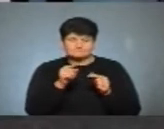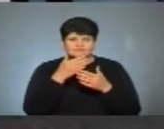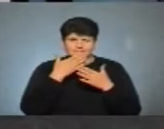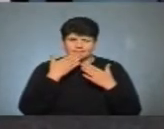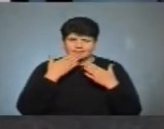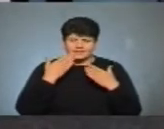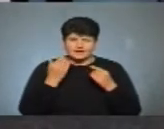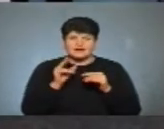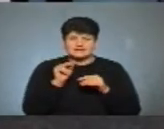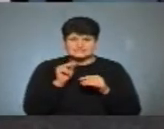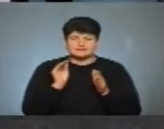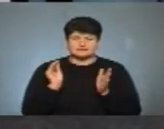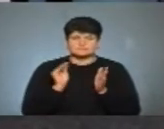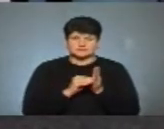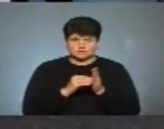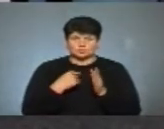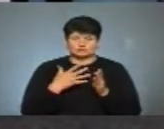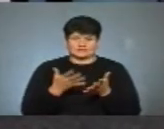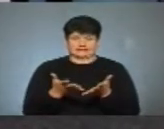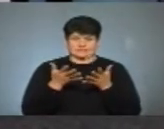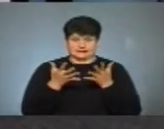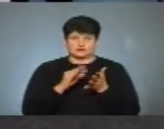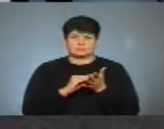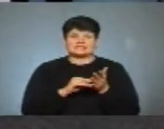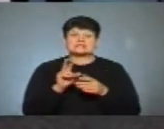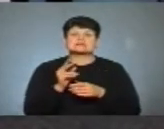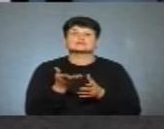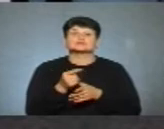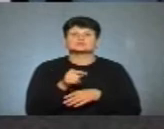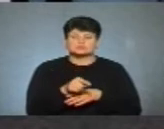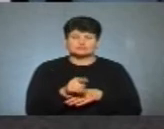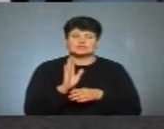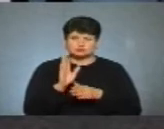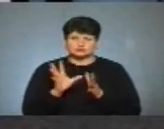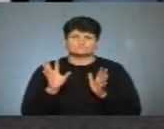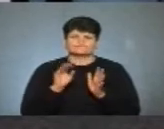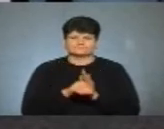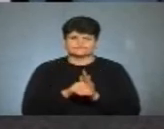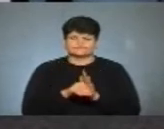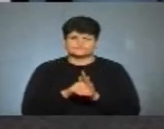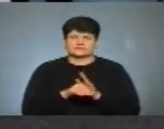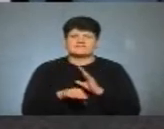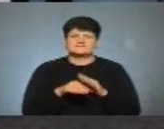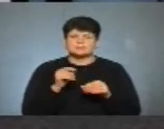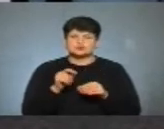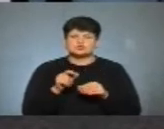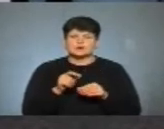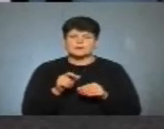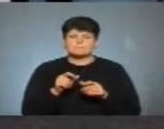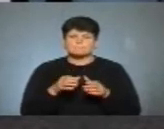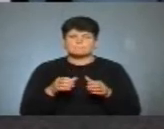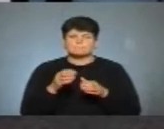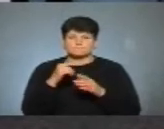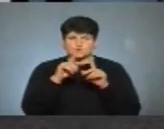цифри, яку він впише, буде зрозуміло, яка це цифра, відповідно, вона буде зарахована. Тобто, виборчий бюлетень буде зарахований.